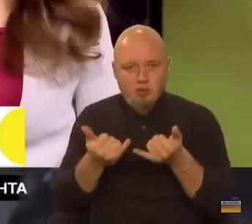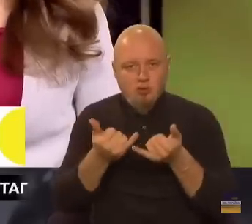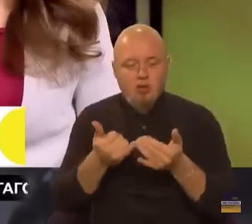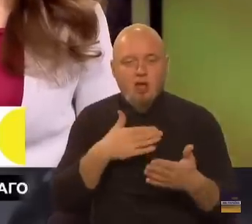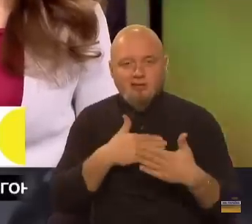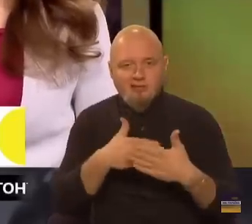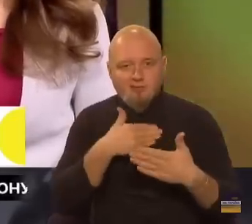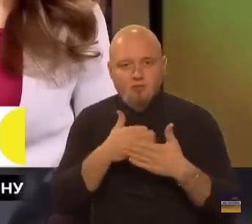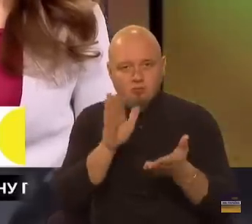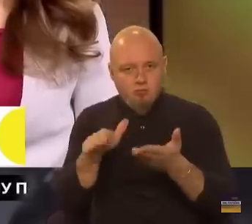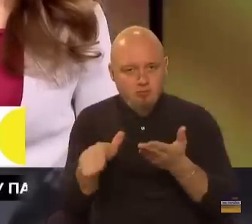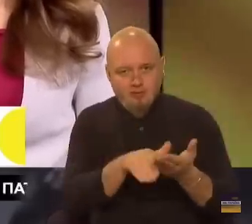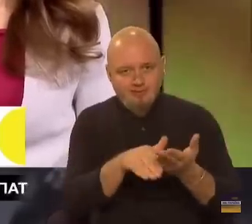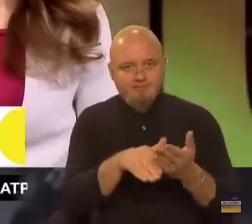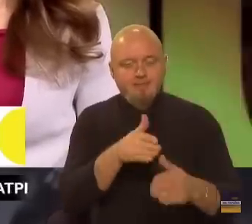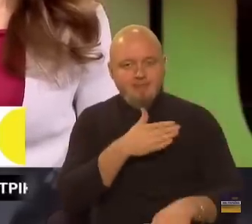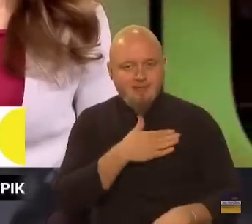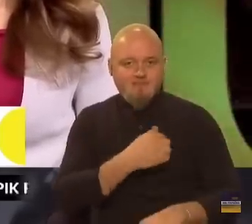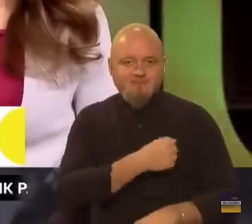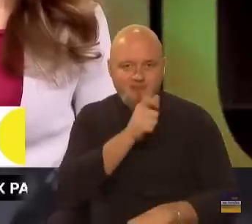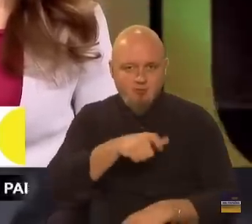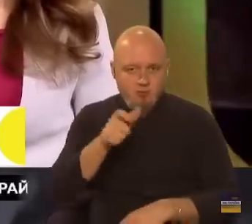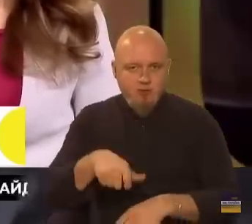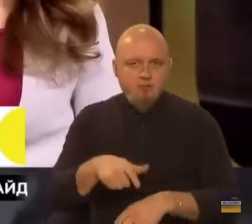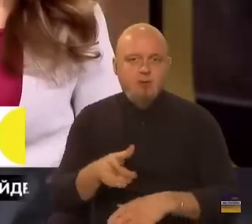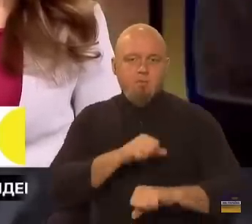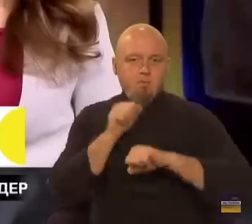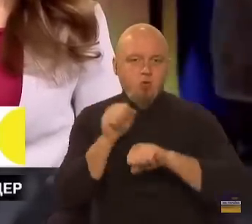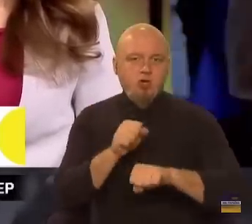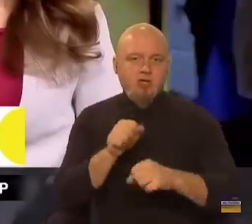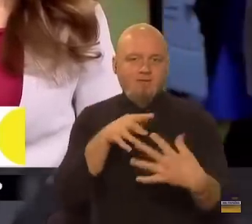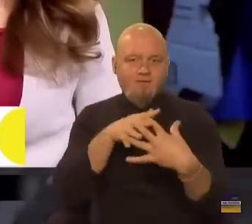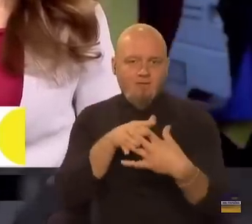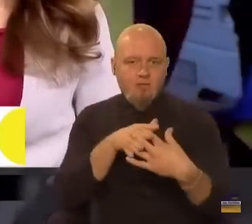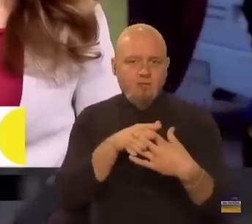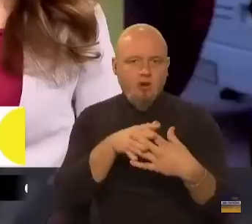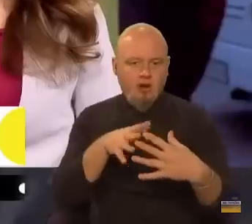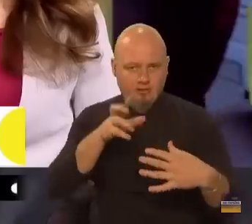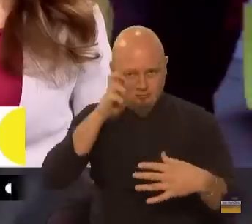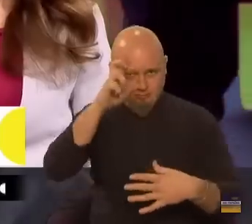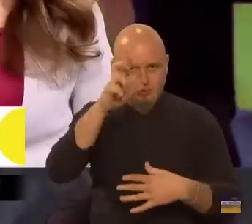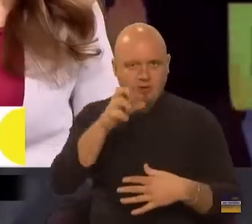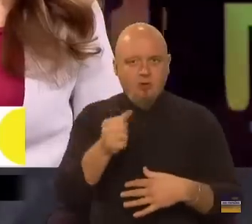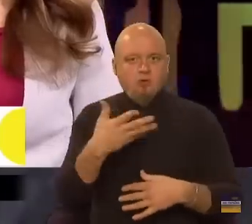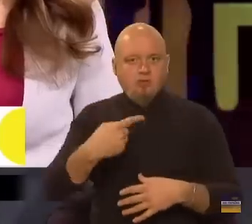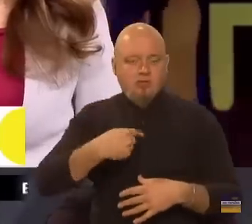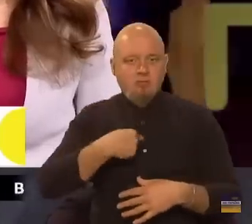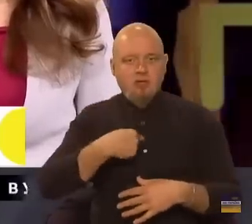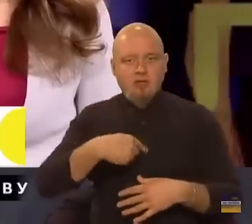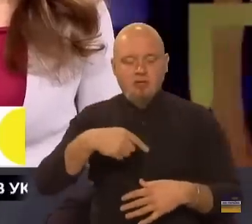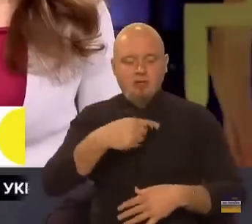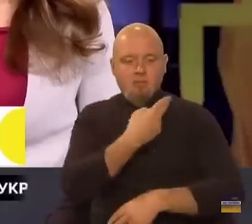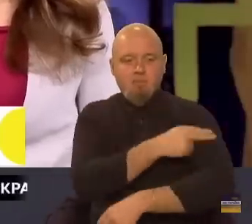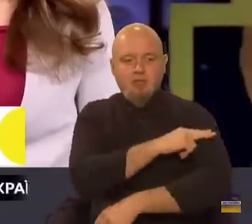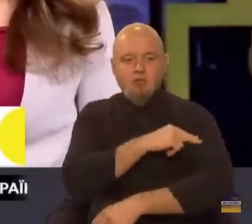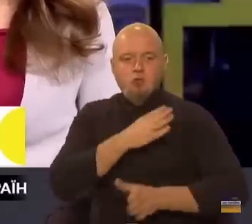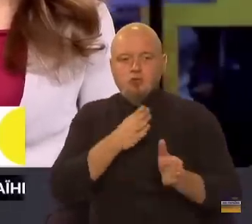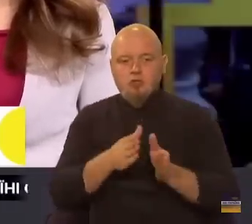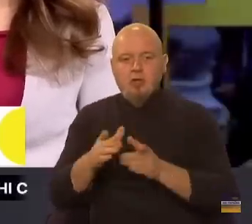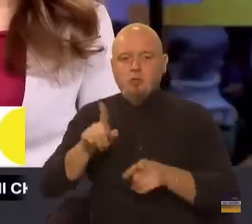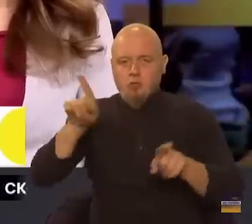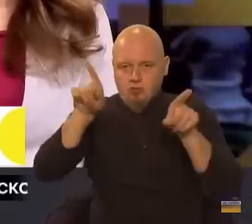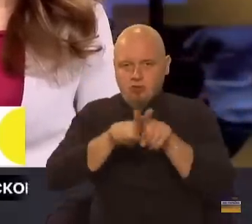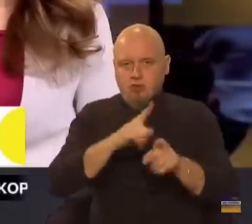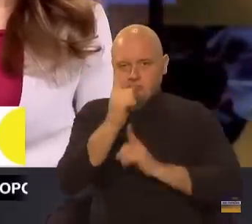активно допомагати нашим військовим боронити фронт, оскільки ми медичну систему також переорієнтували на військові